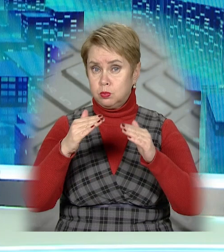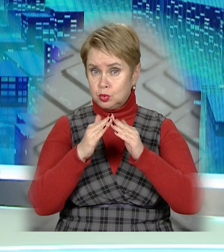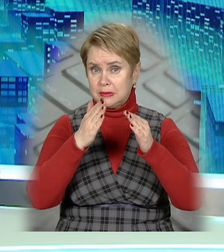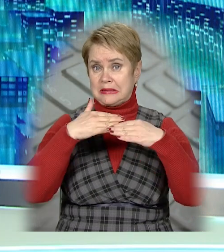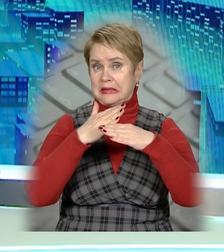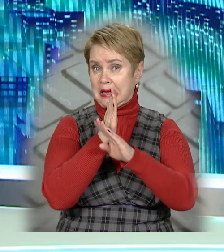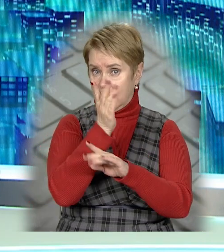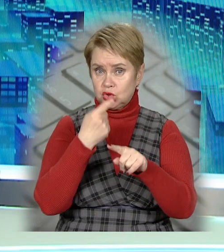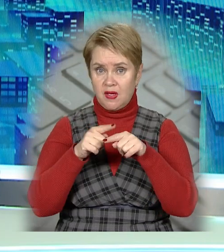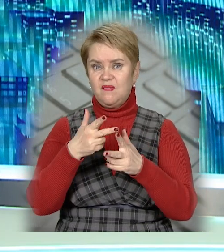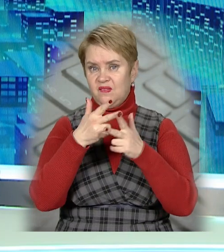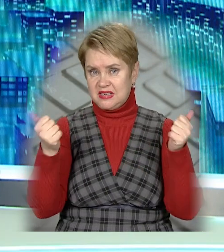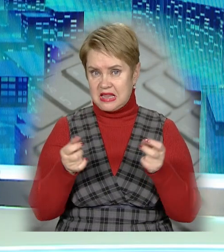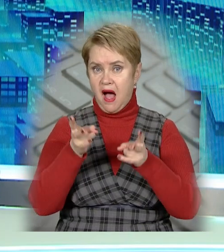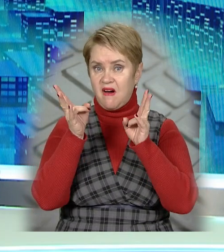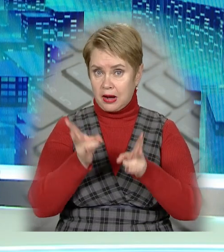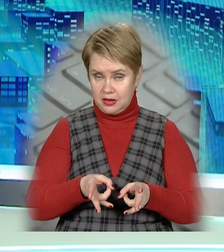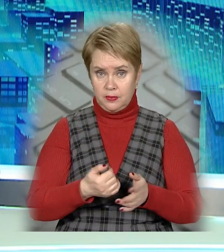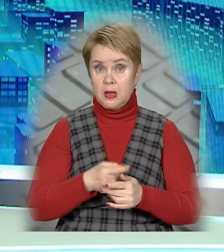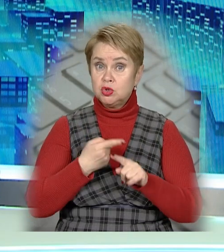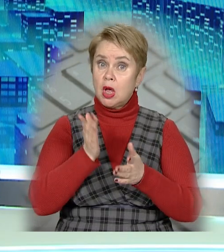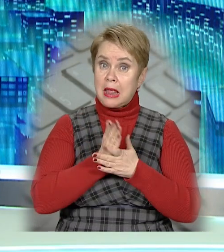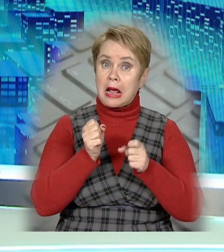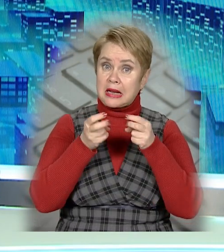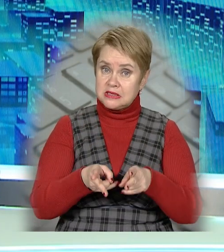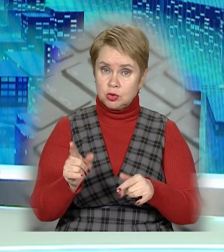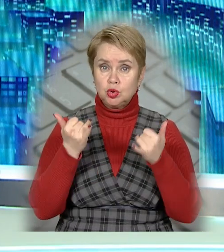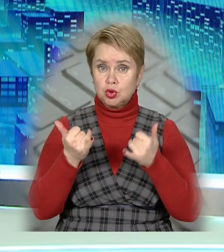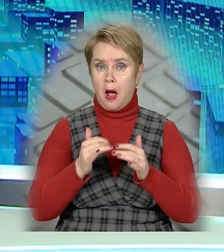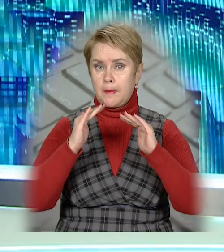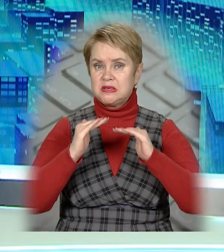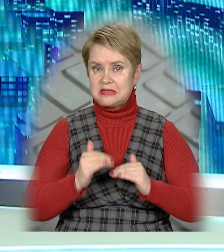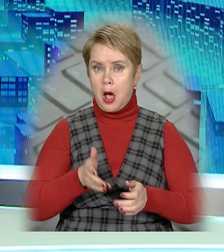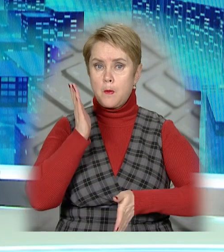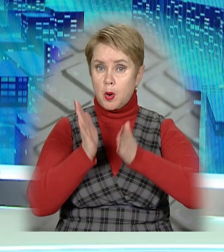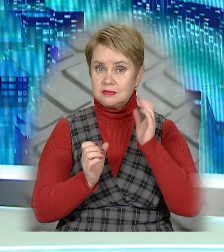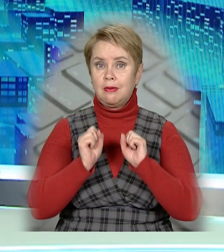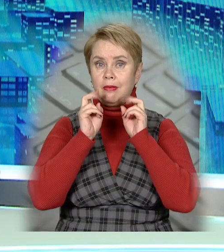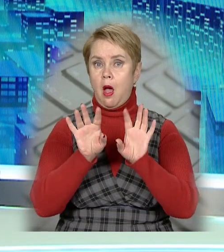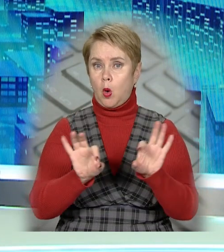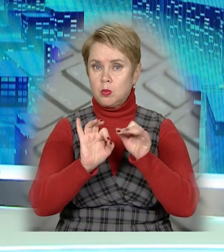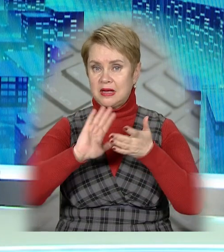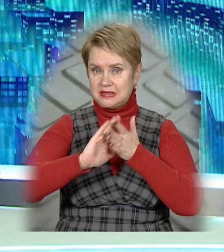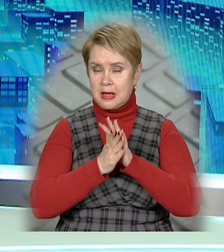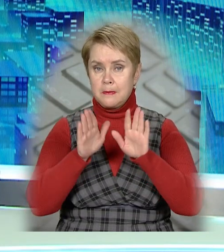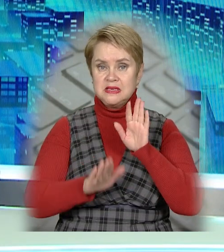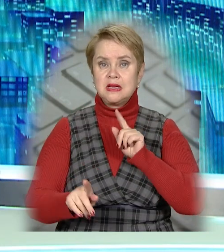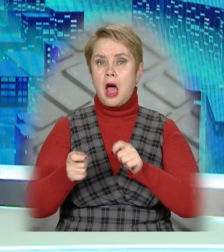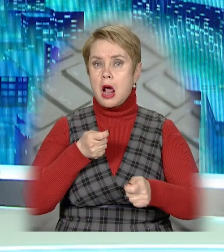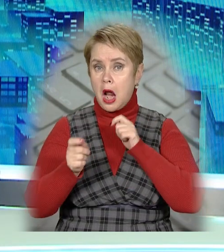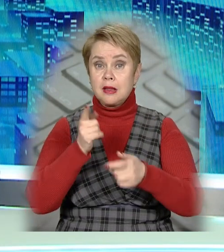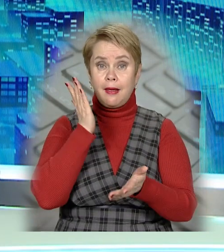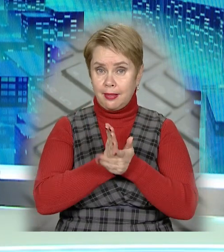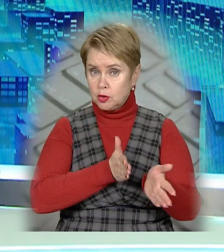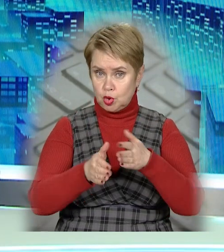будівля пішла тріщинами і її визнали аварійною. Чи є ризик, що тепер просідає проспект, як коментують ситуацію в міськраді